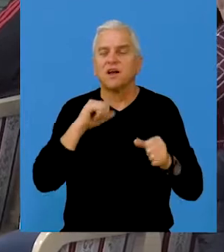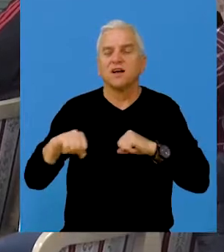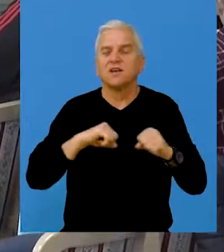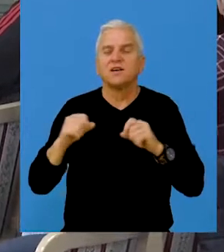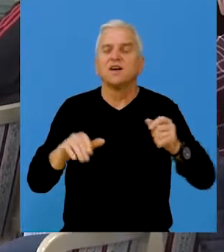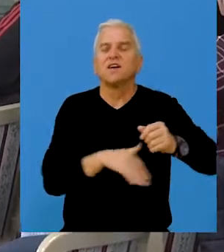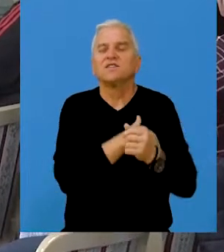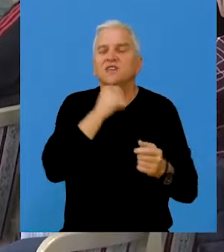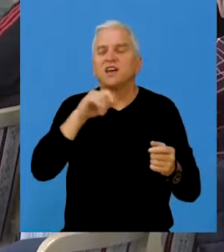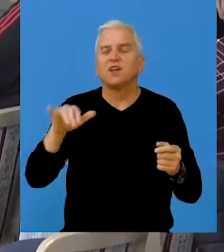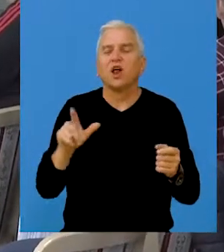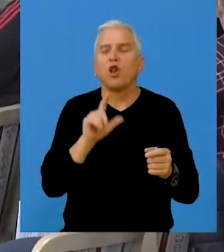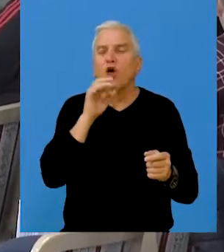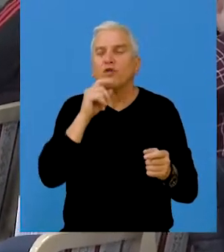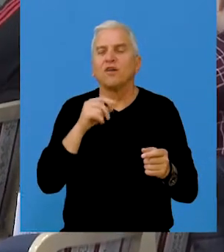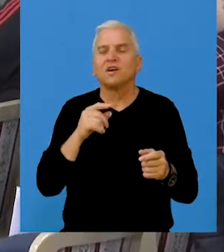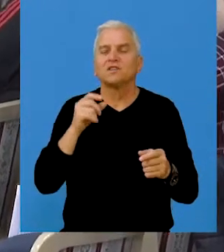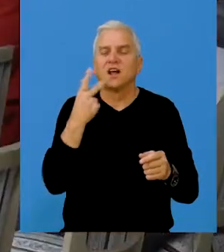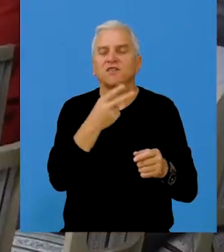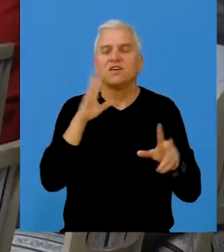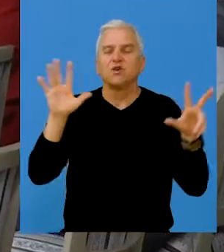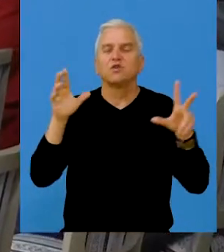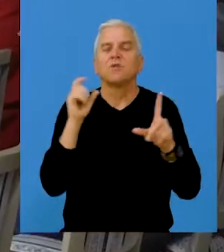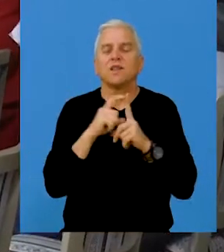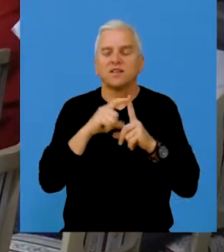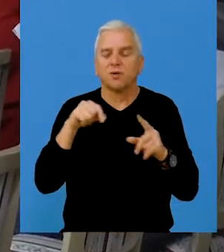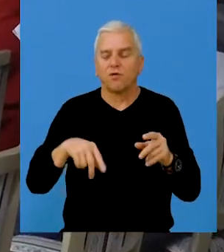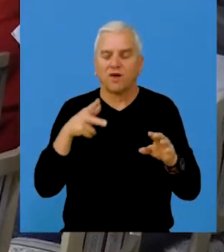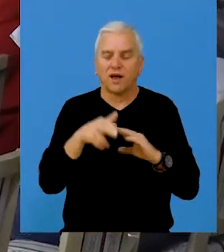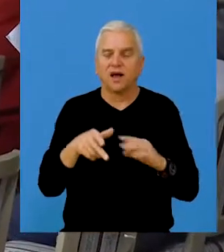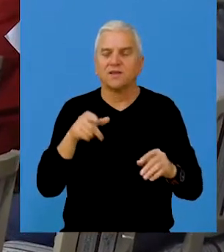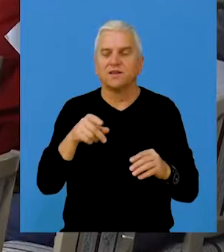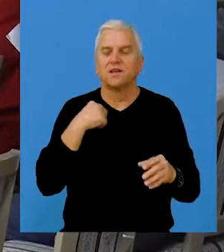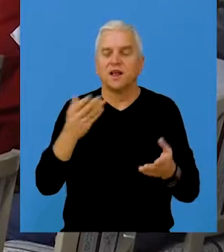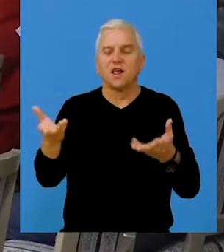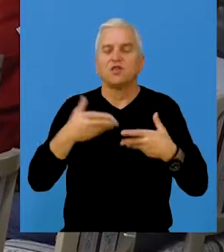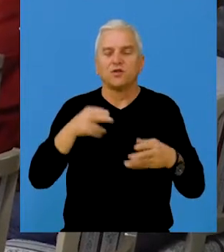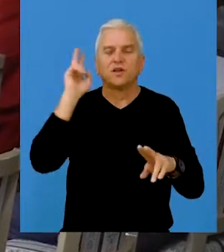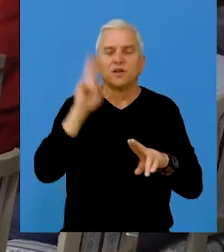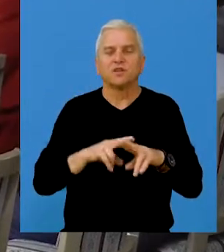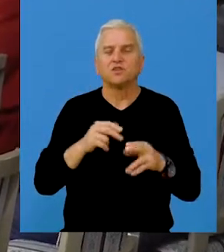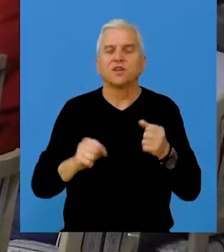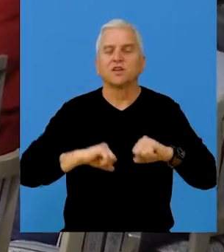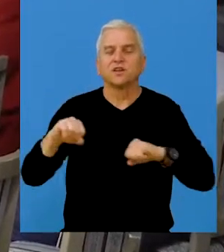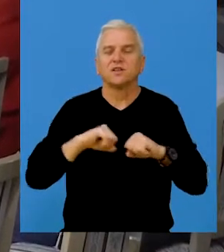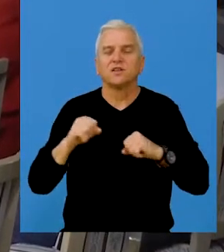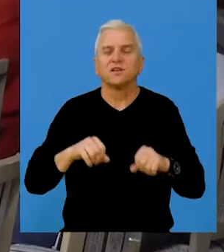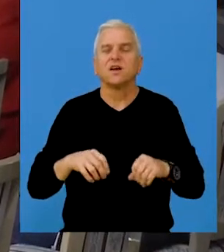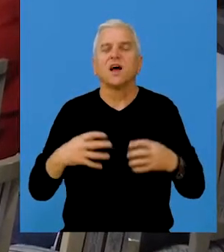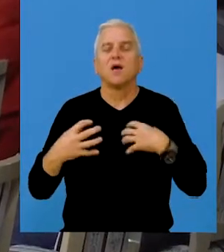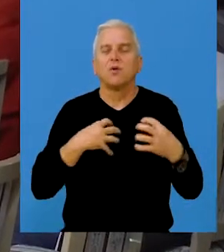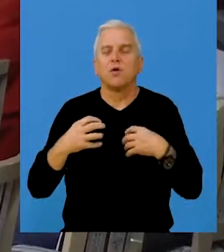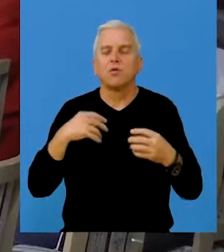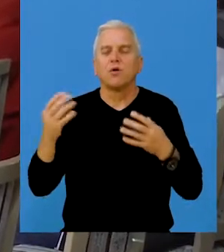aktualnoj direktorki Čijanti Lovaš mandat ističe 28. decembra ove godine. Doneto je i rješenje o imenovanju